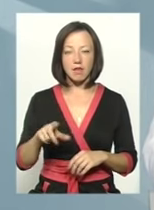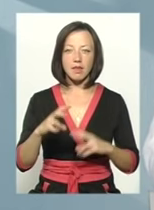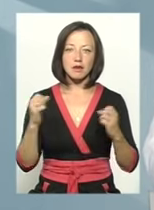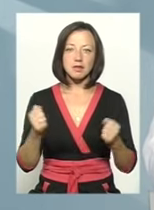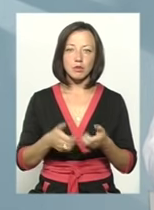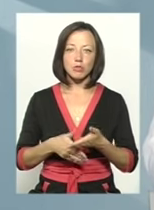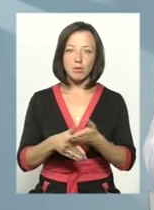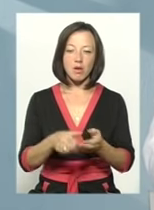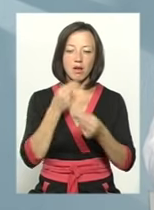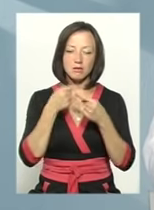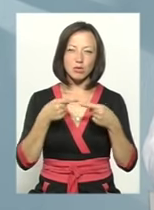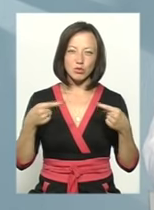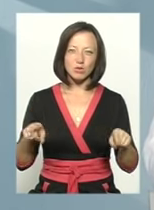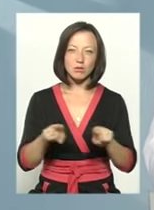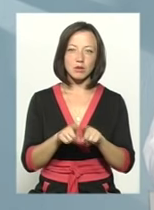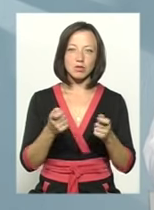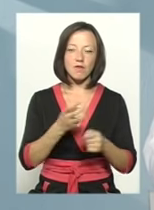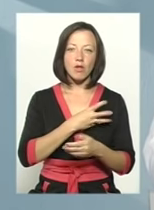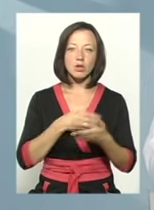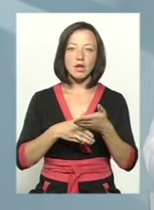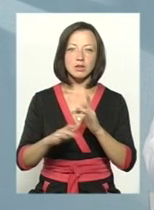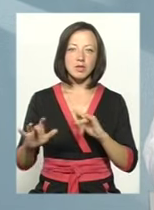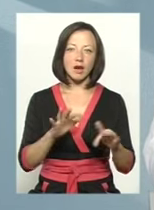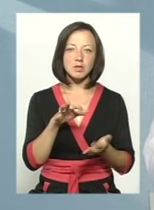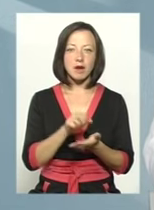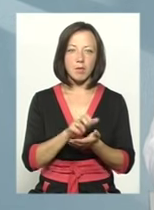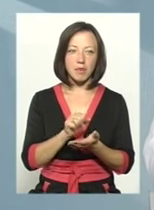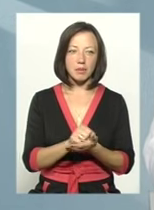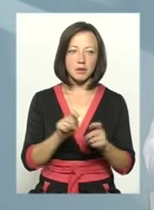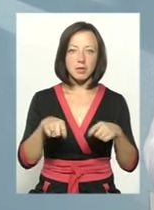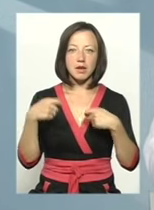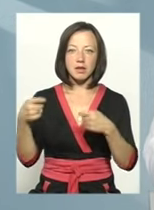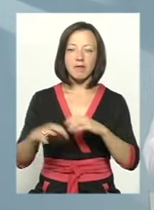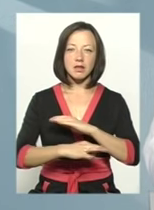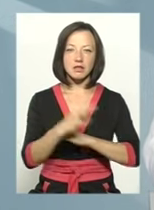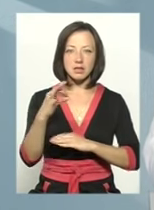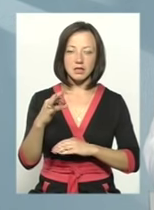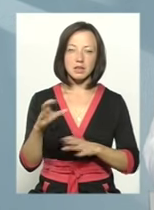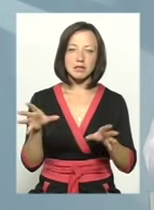зиму допомагали з продуктами, також трошки волонтерською діяльністю займаємося, передавали на Схід.